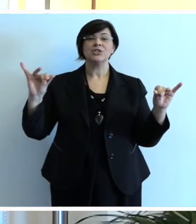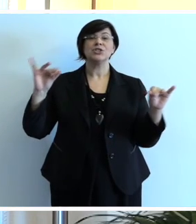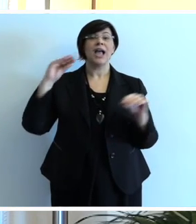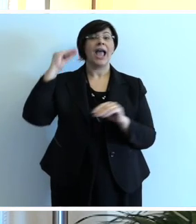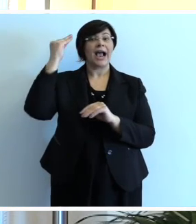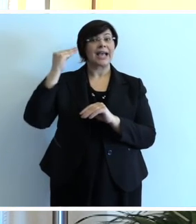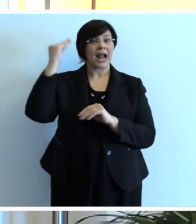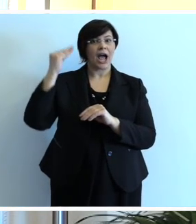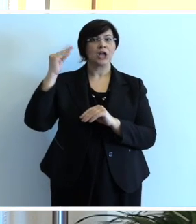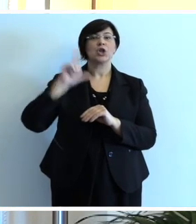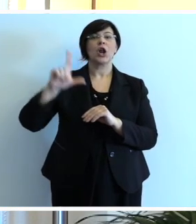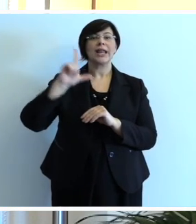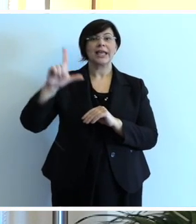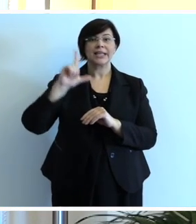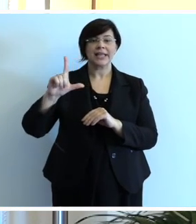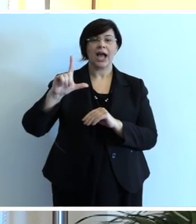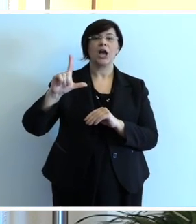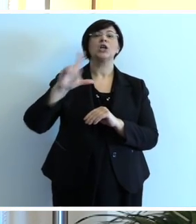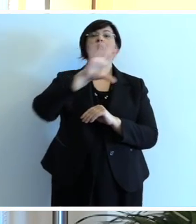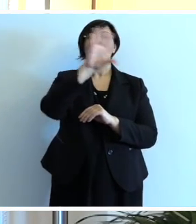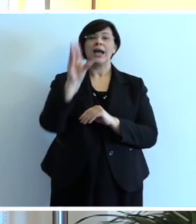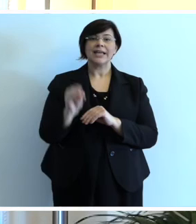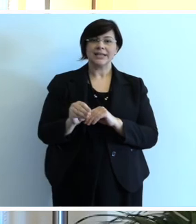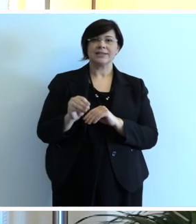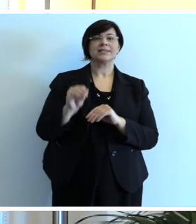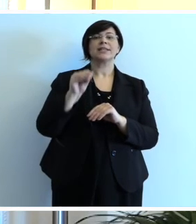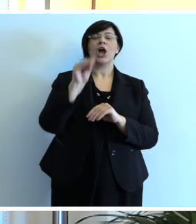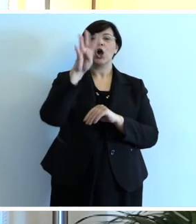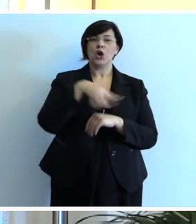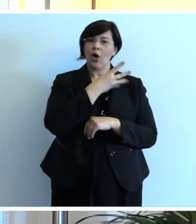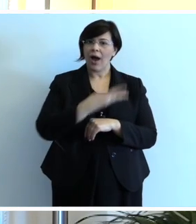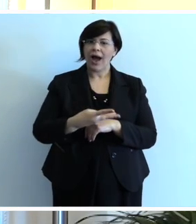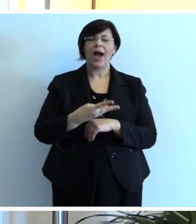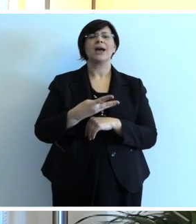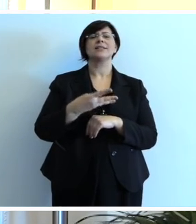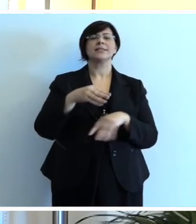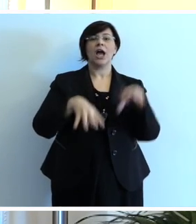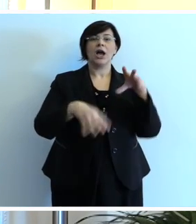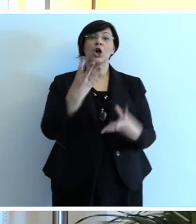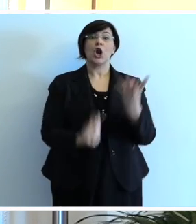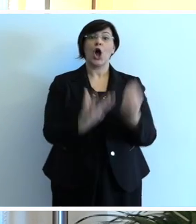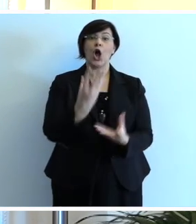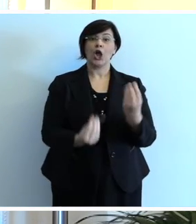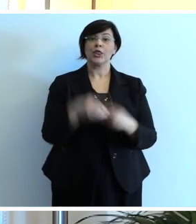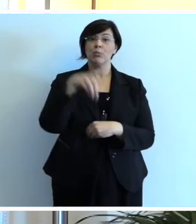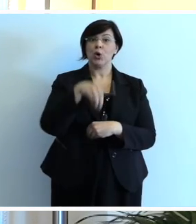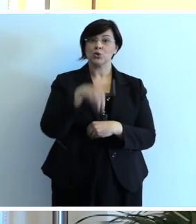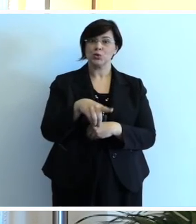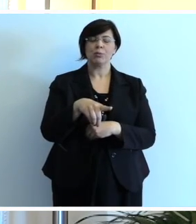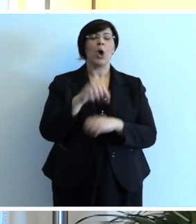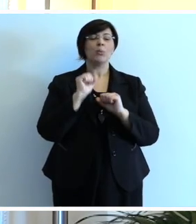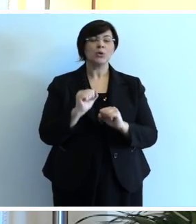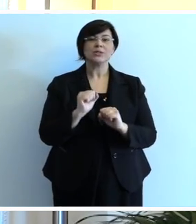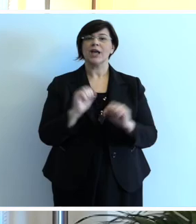di Lignano, il Coglio, le grotte di Postumia, l'Istria croata, tutti insieme possiamo veramente creare delle grandi opportunità di